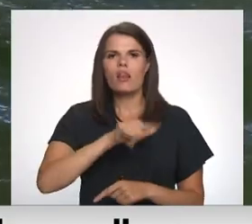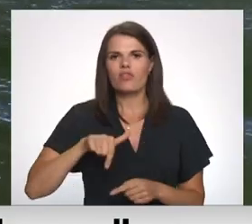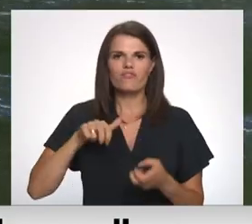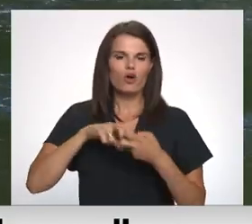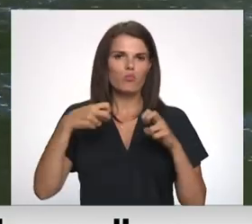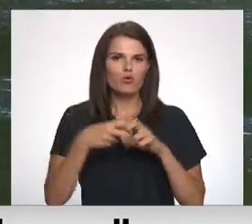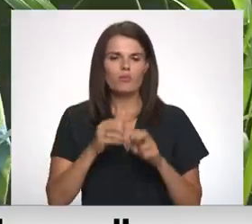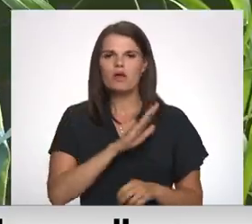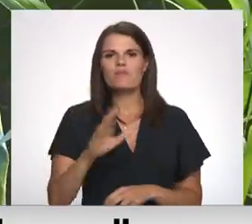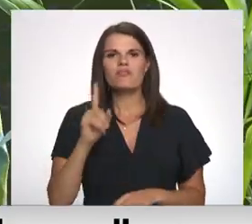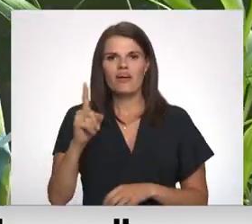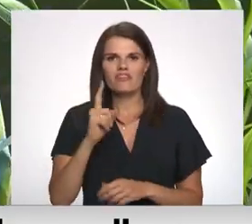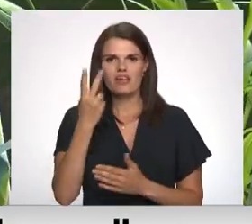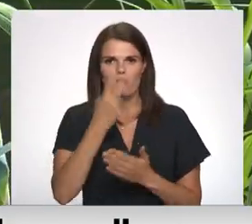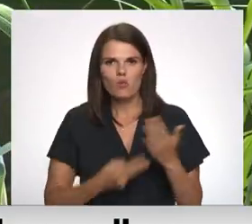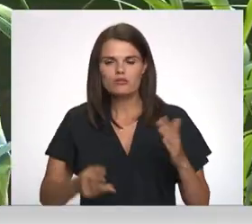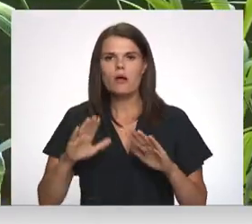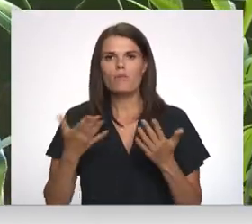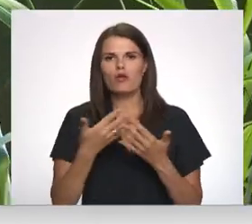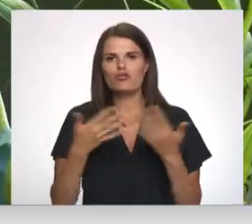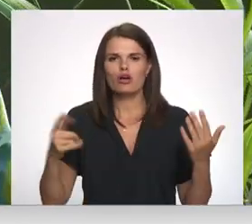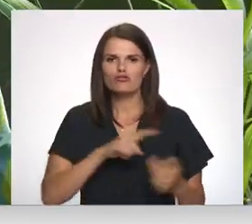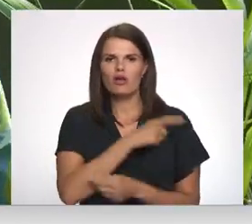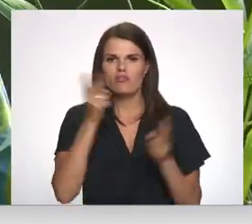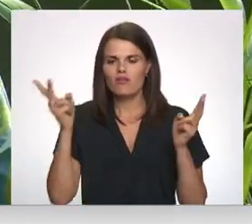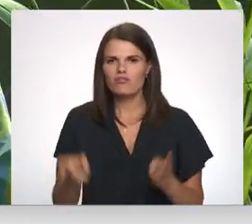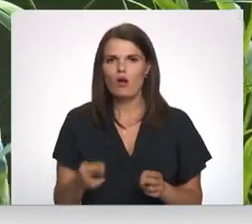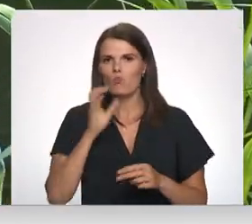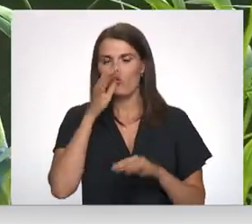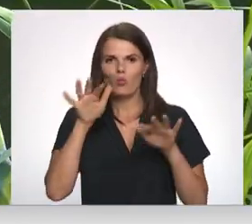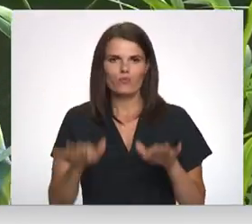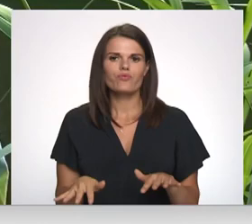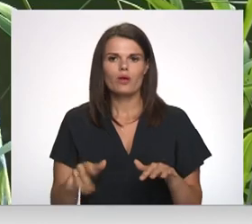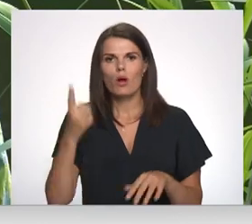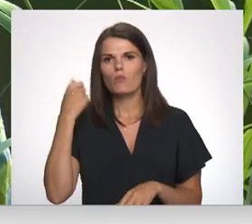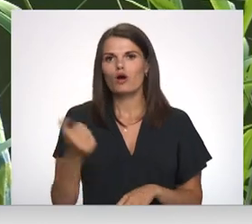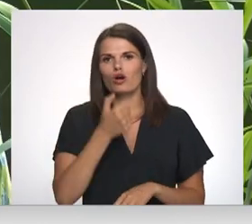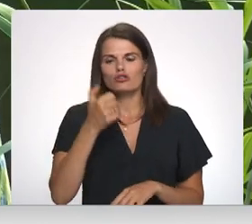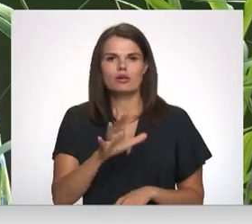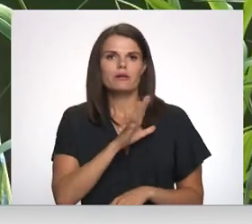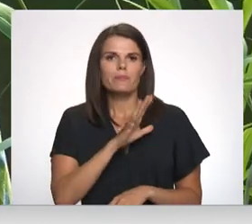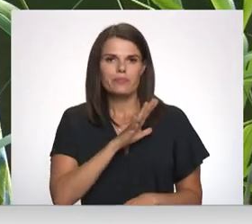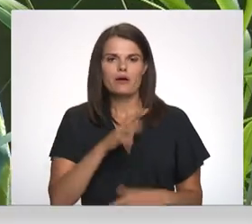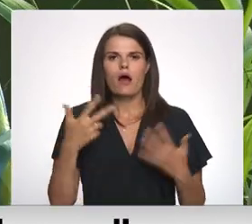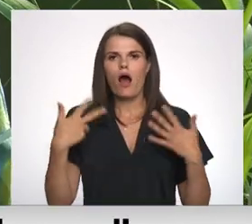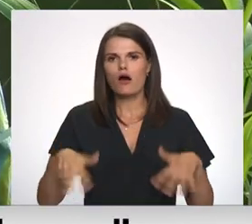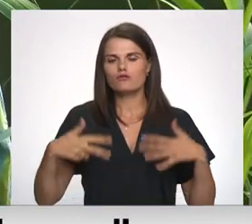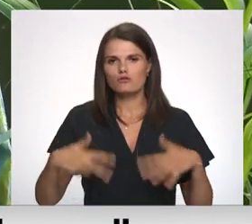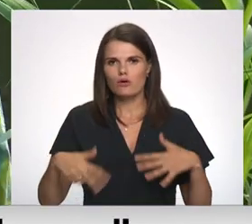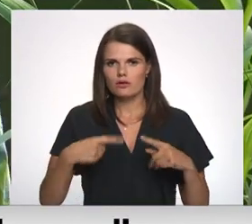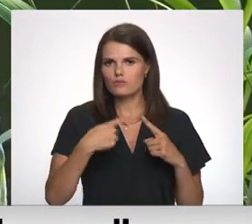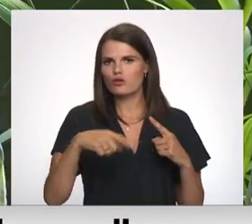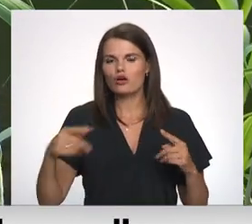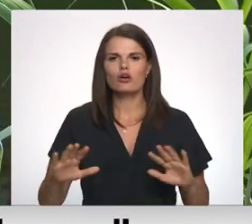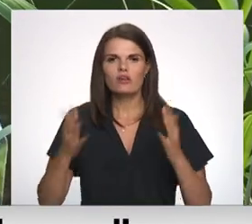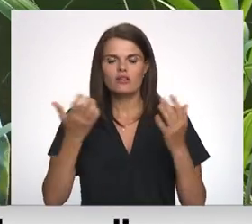problēma ir ne tikai noslīgšana, bet arī dažādu traumu gūšanu ūdenī. Pērn bijuši vairāk nekā 80 gadījumi,